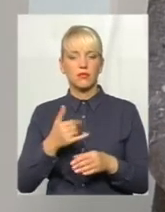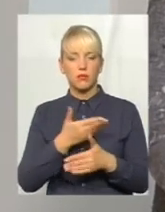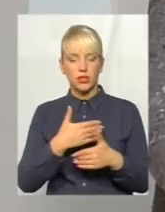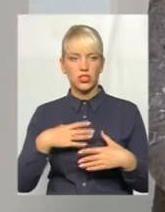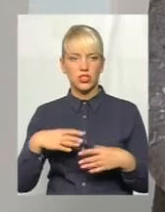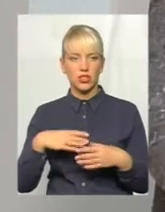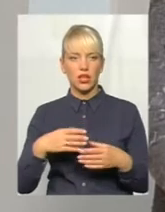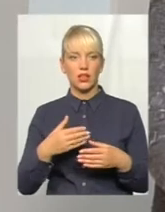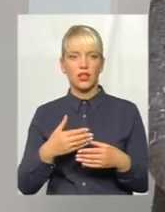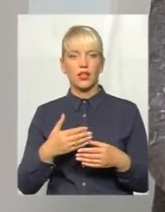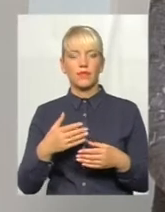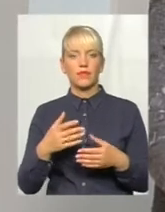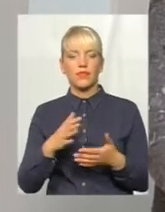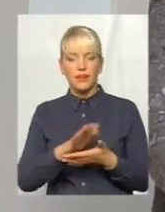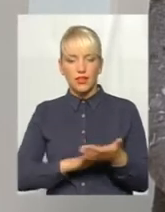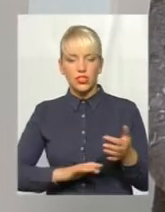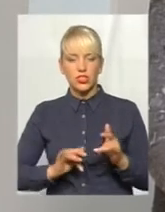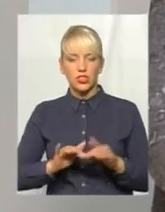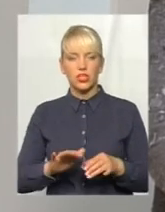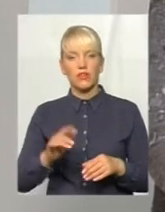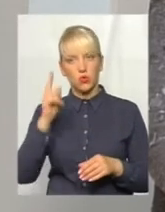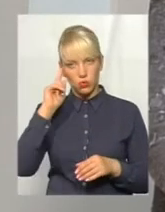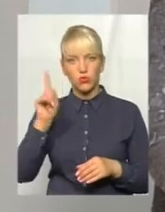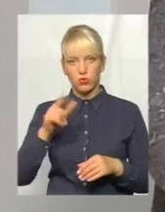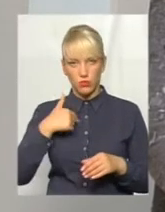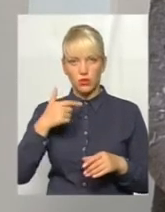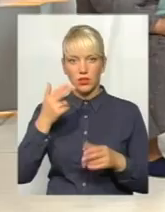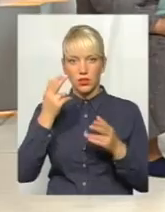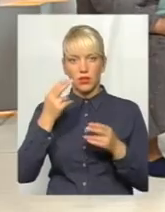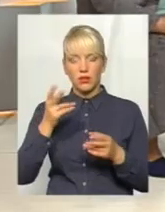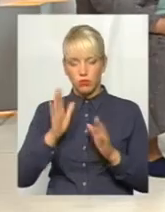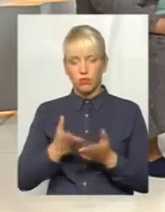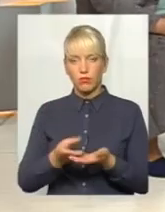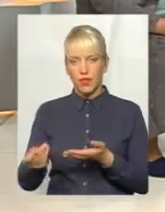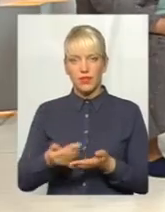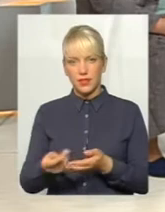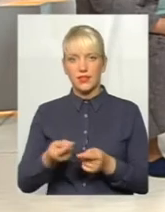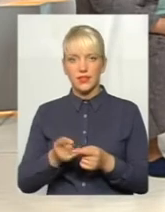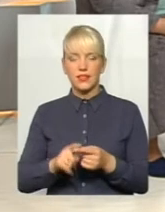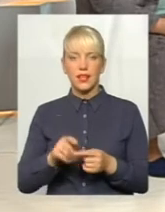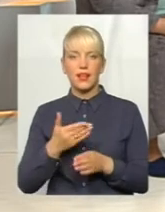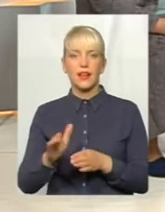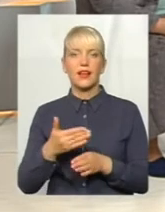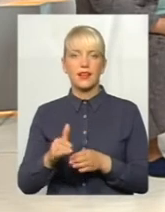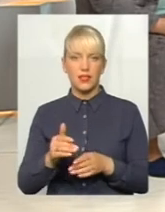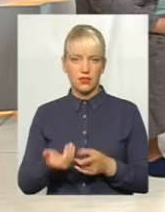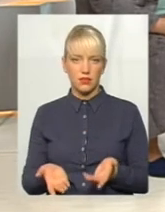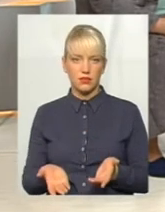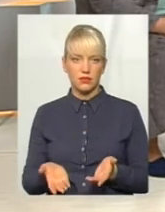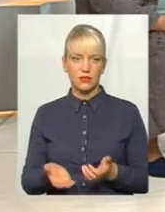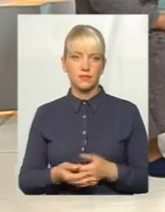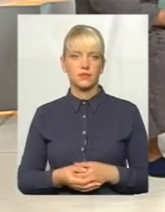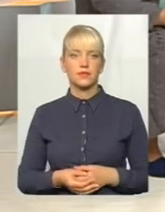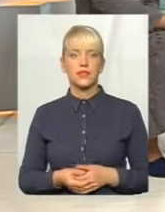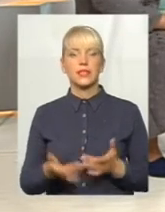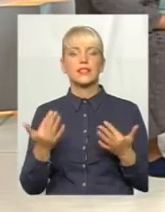від мене. І думали, що ми будемо сплачувати цей кредит. По доказу почеркознавчу експертизу напротив банку. Дякую.